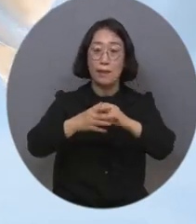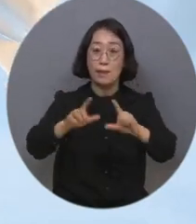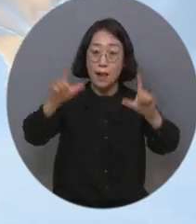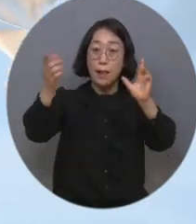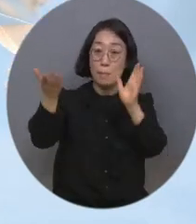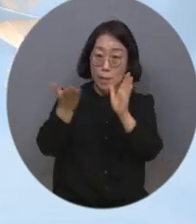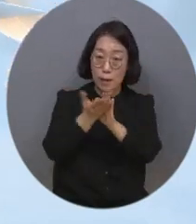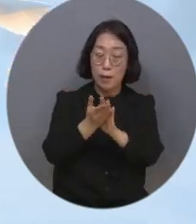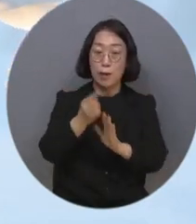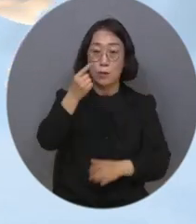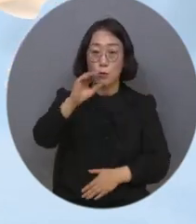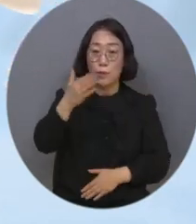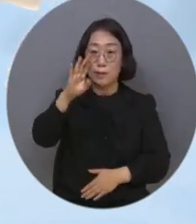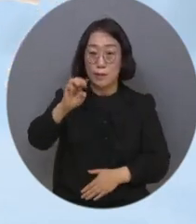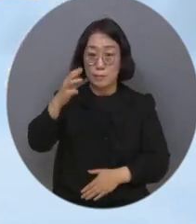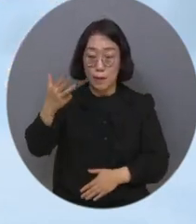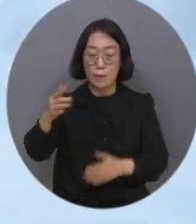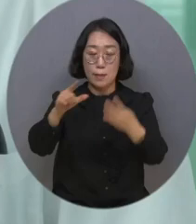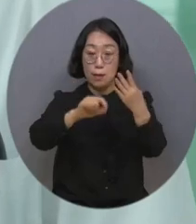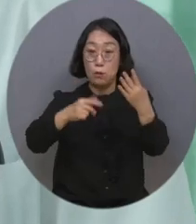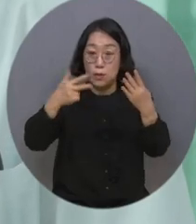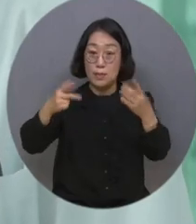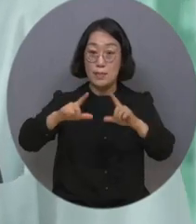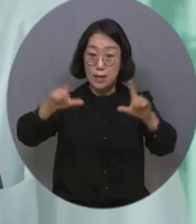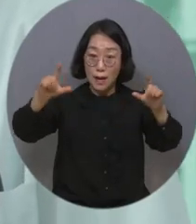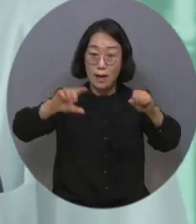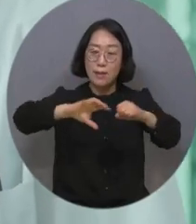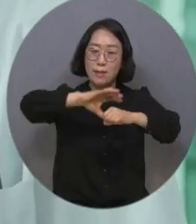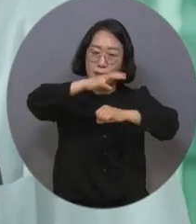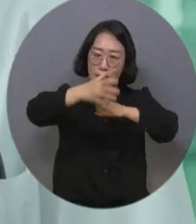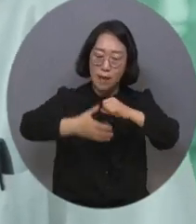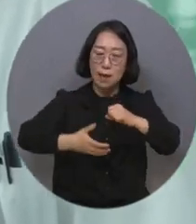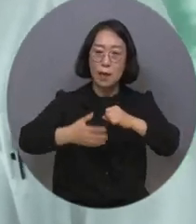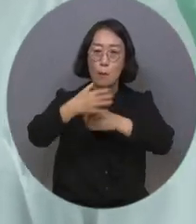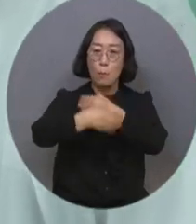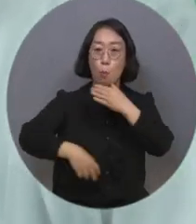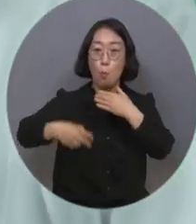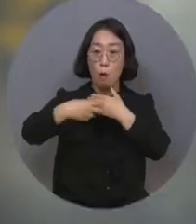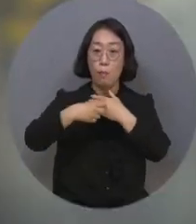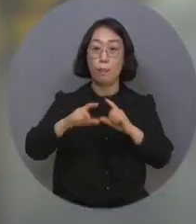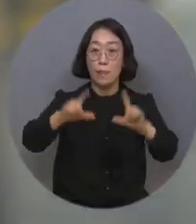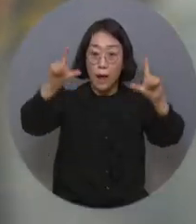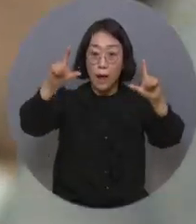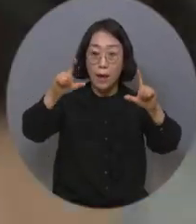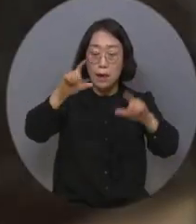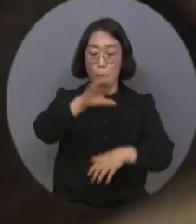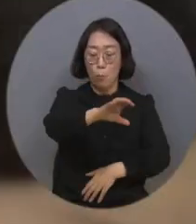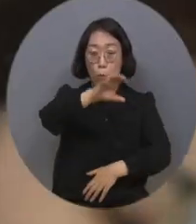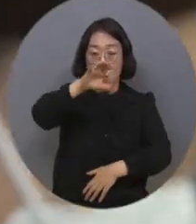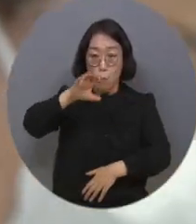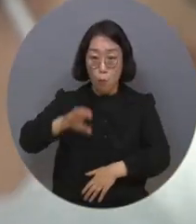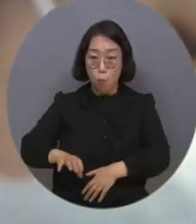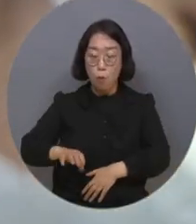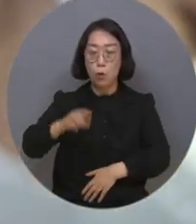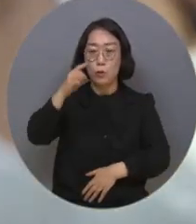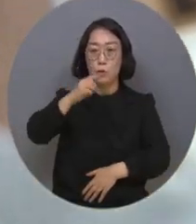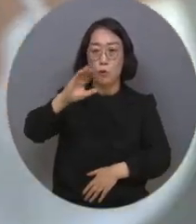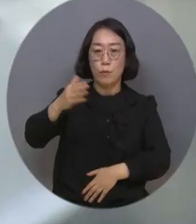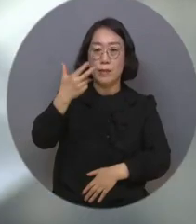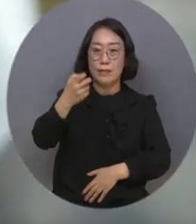1948년 4월 7일을 세계복원의 날로 제정한 것을 계기로 한국에서는 지난